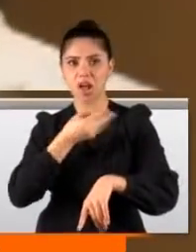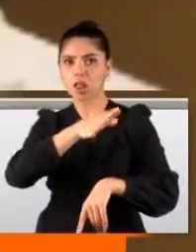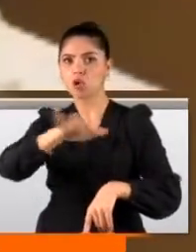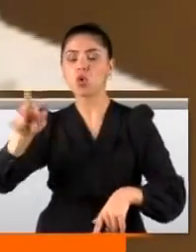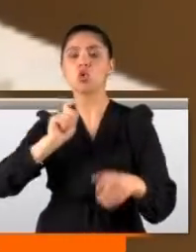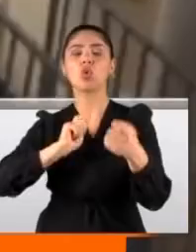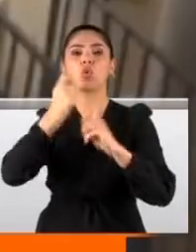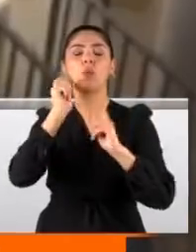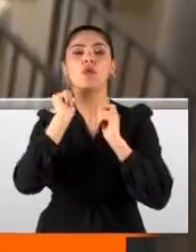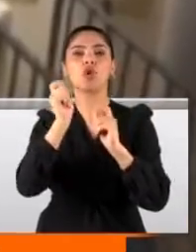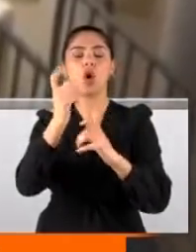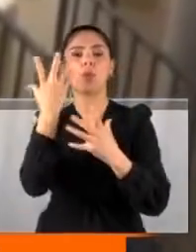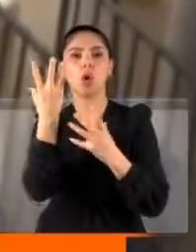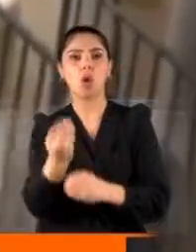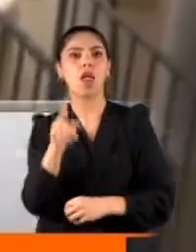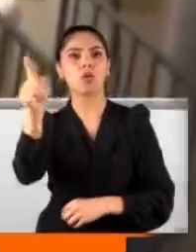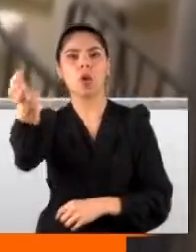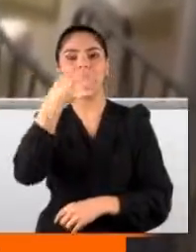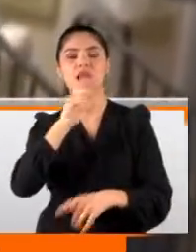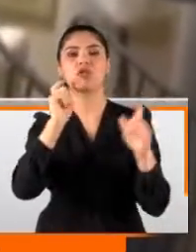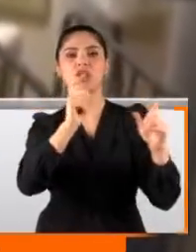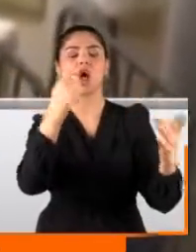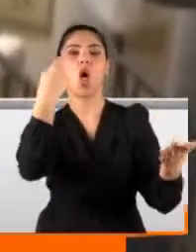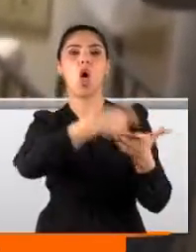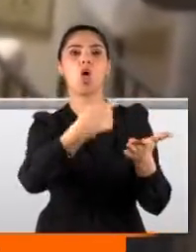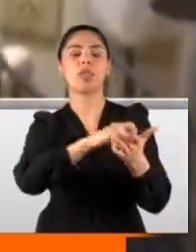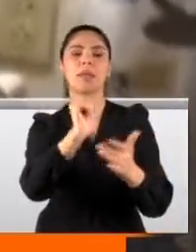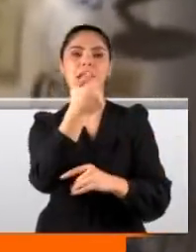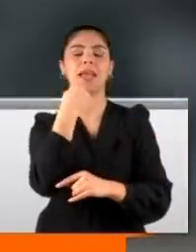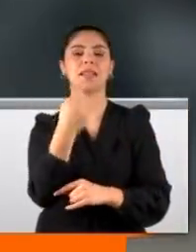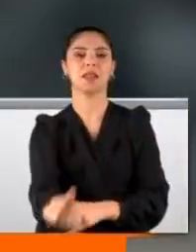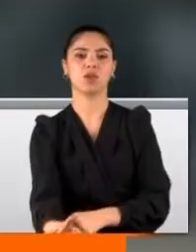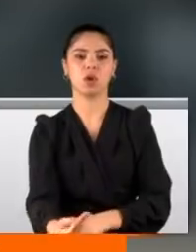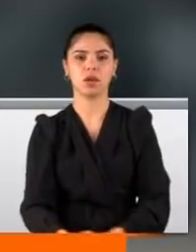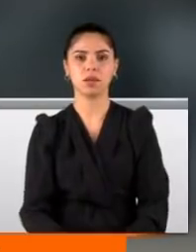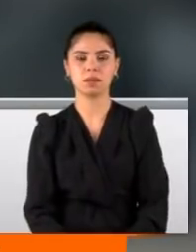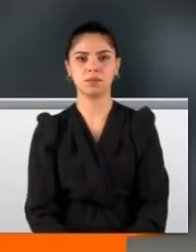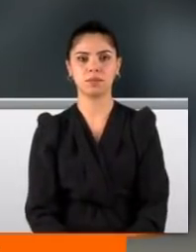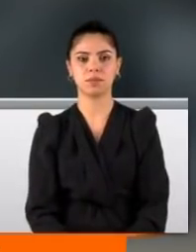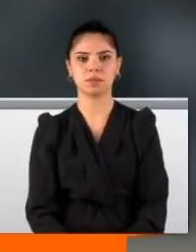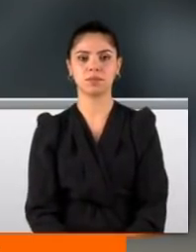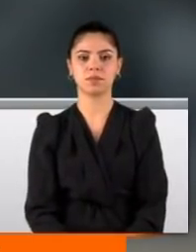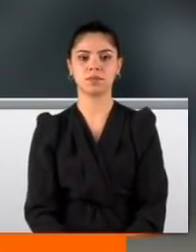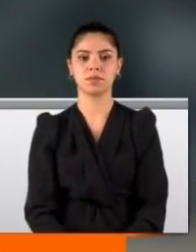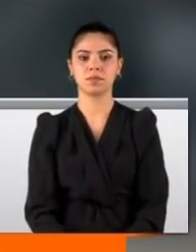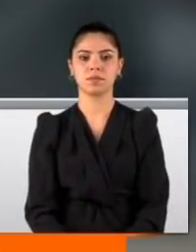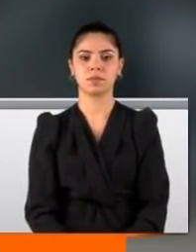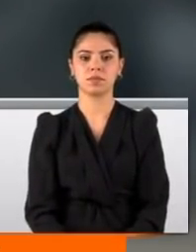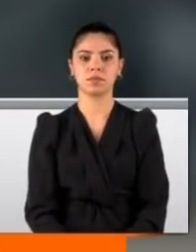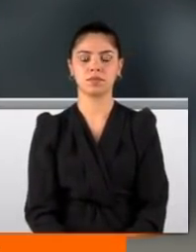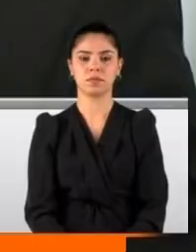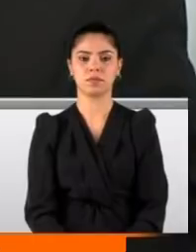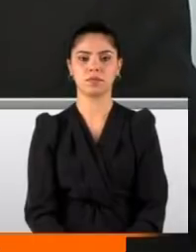kullanması zorunlu olan ilacın SGK tarafından karşılanması gerektiğini hükmetti. Dileğim geç olmadan ilaçlara